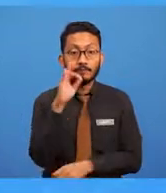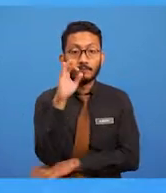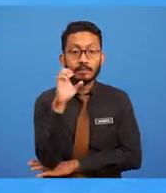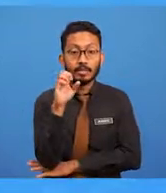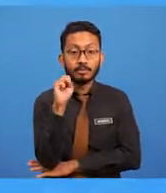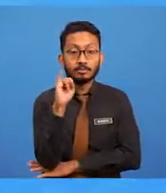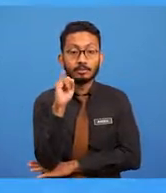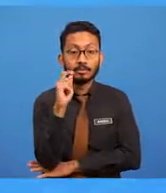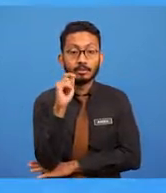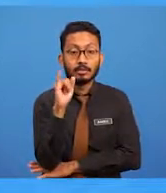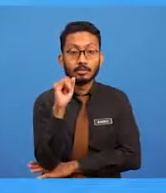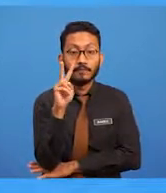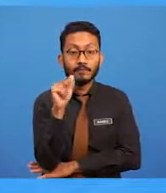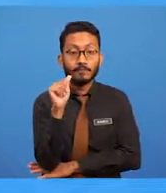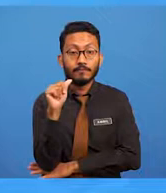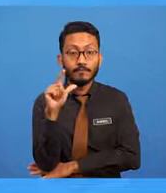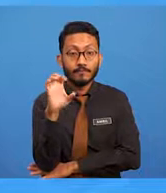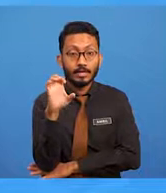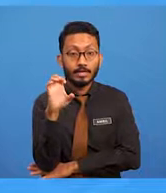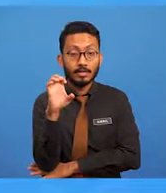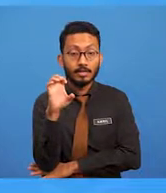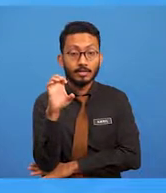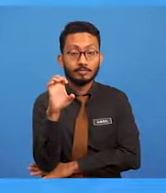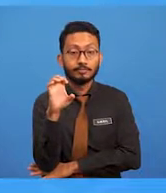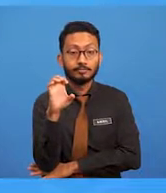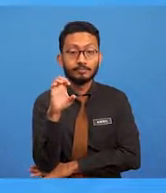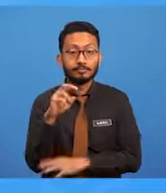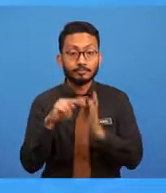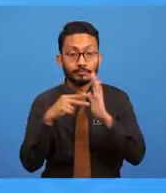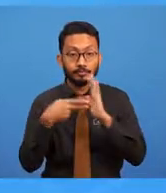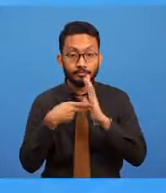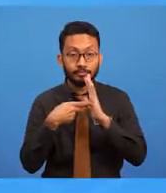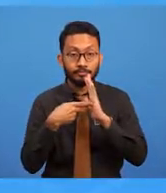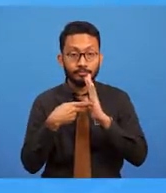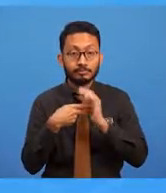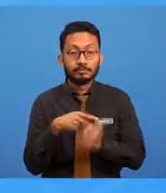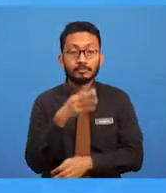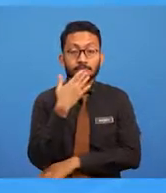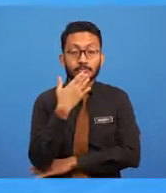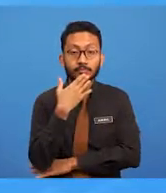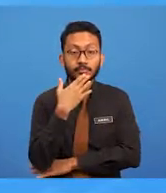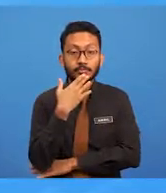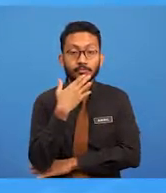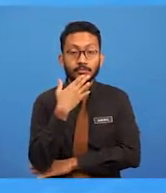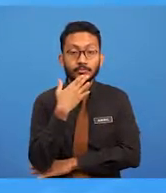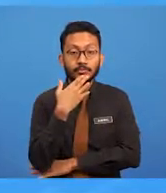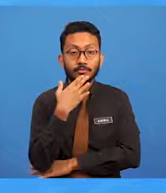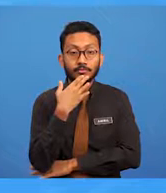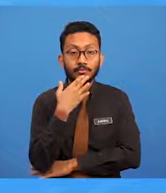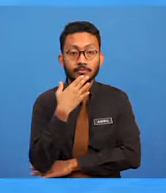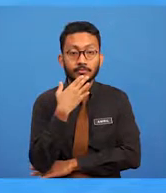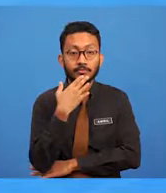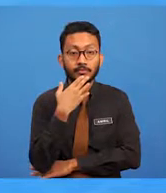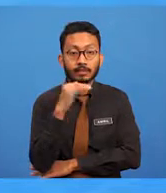itu konsep warna festive? Ia merupakan warna yang berunsurkan kepada